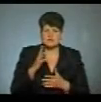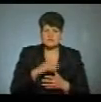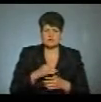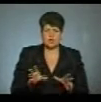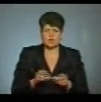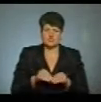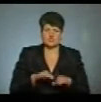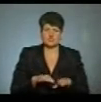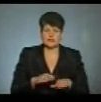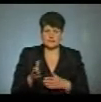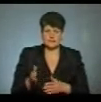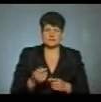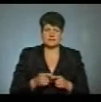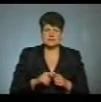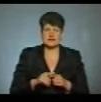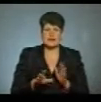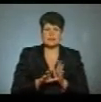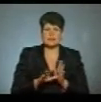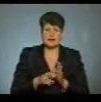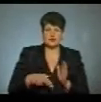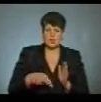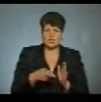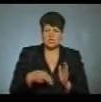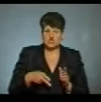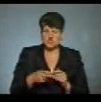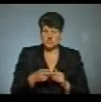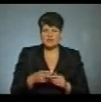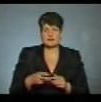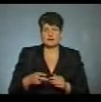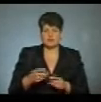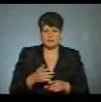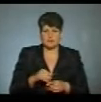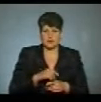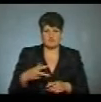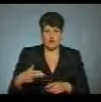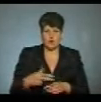їх вшити. Це електронішки, які користуються для викроювання.